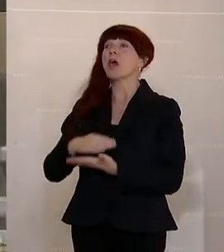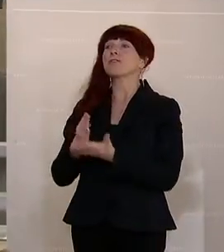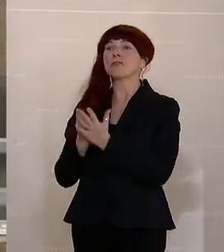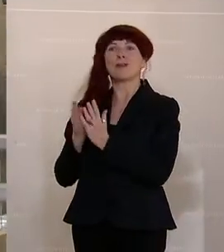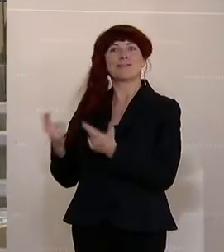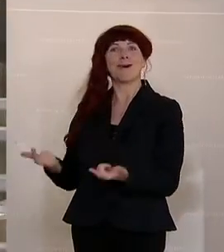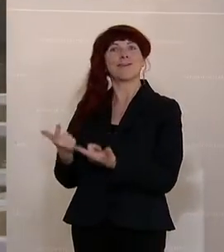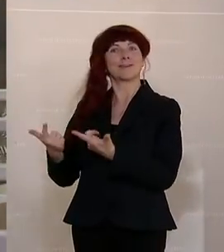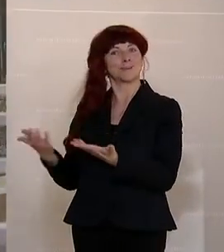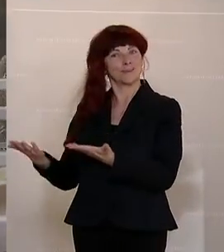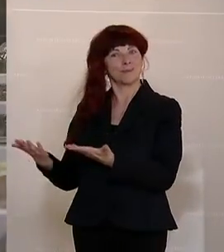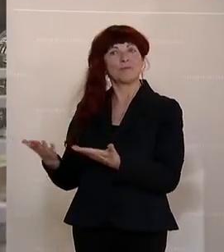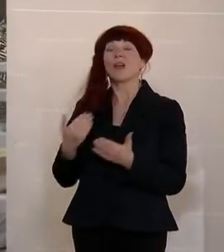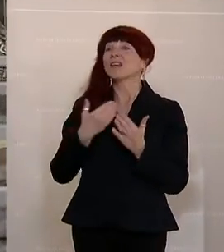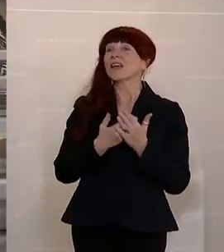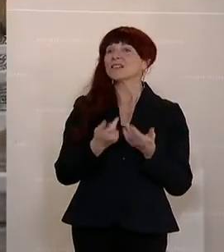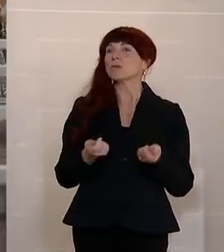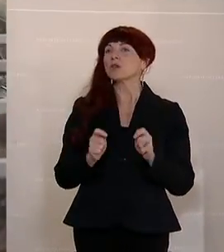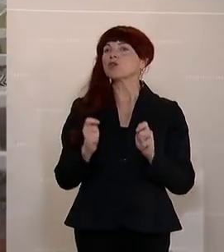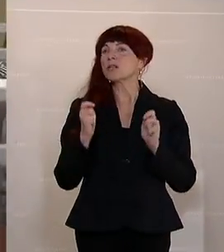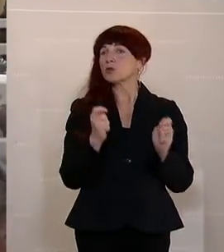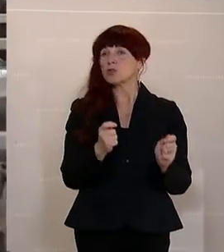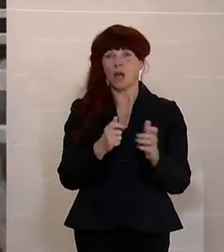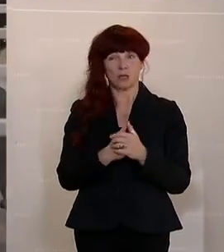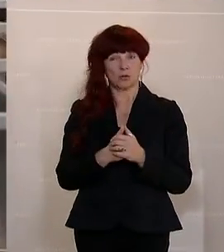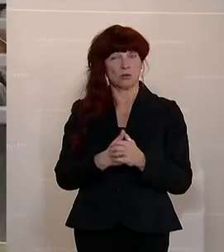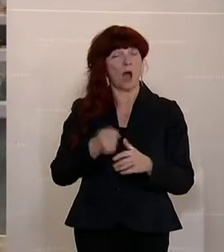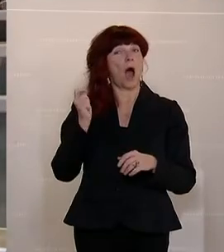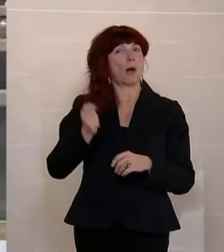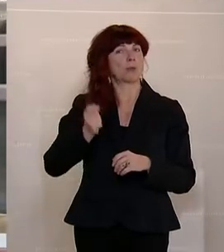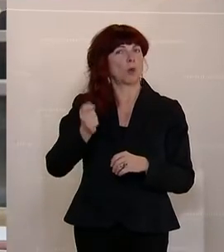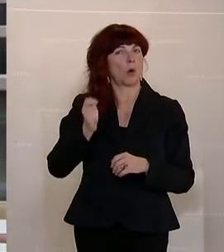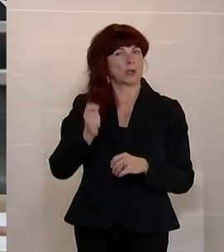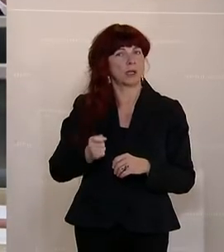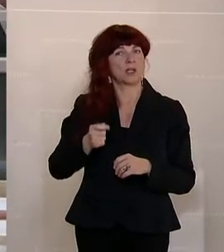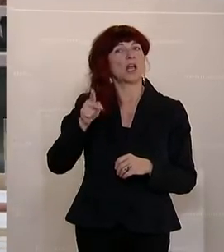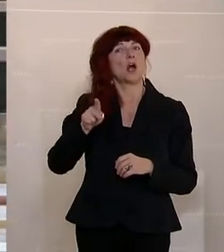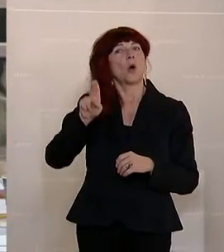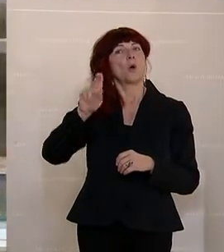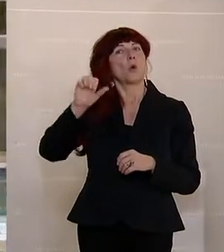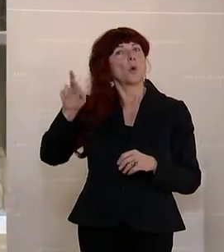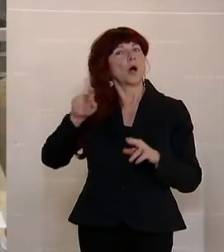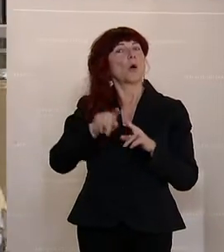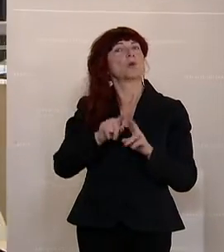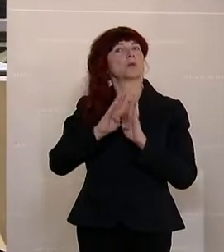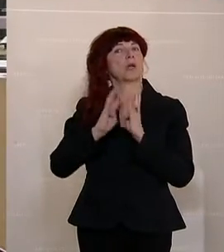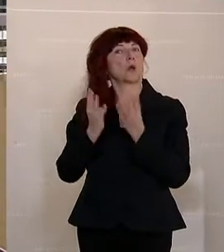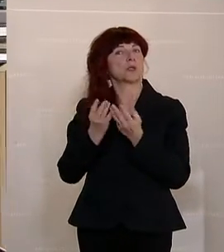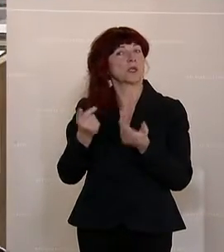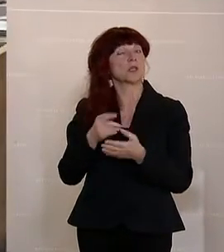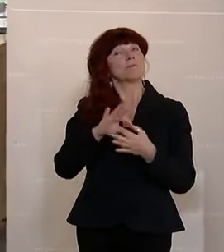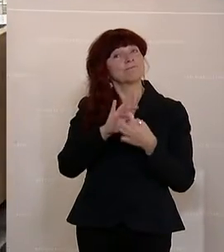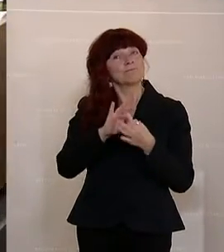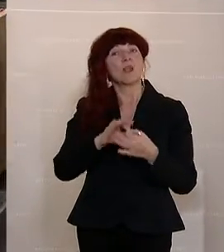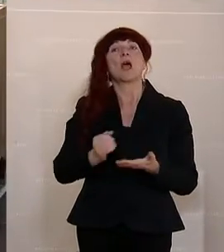Daher bringe ich jetzt den Entschließungsantrag ein der Abgeordneten Kucher, Genossinnen und Genossen betreffend medizinische